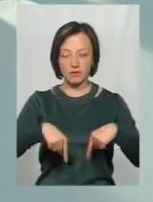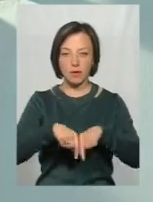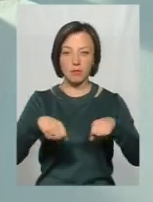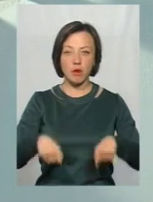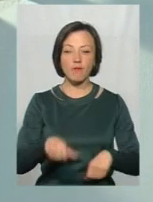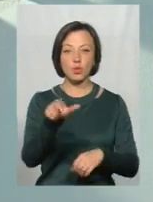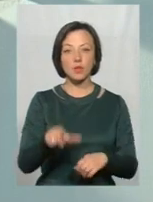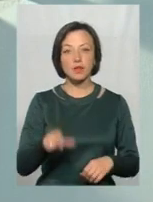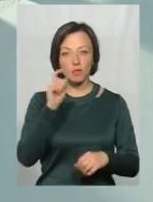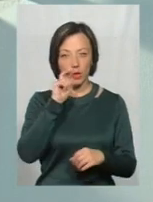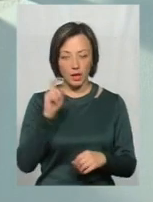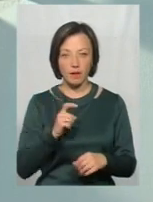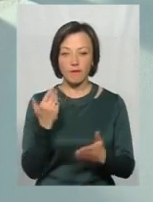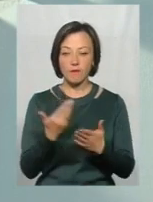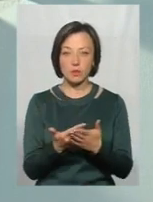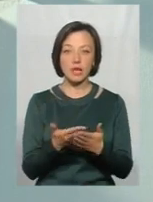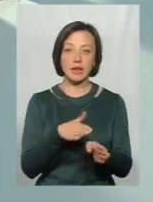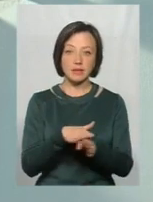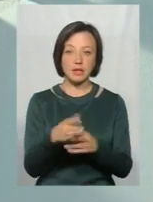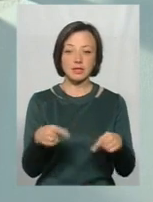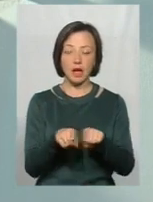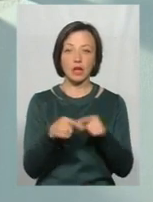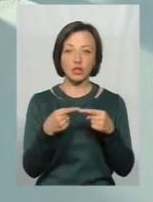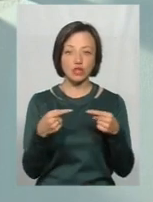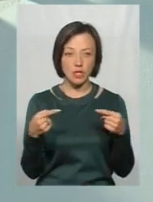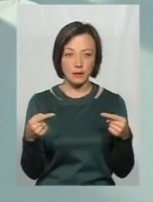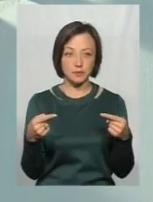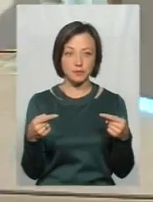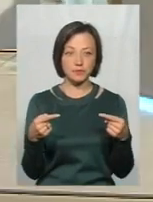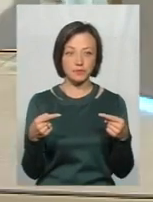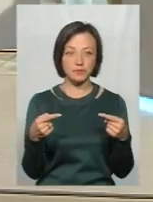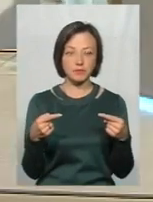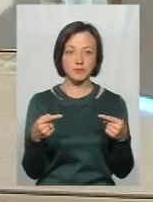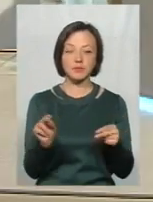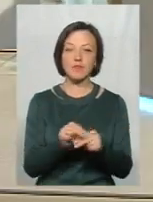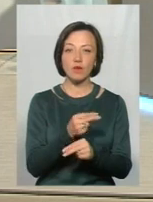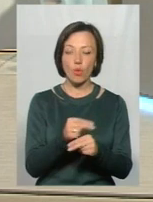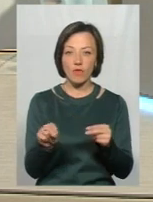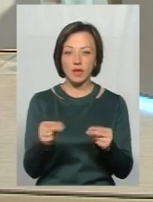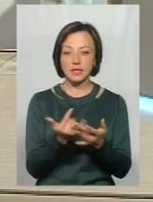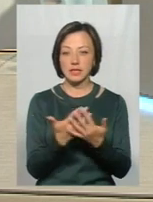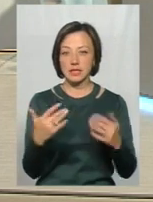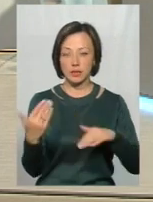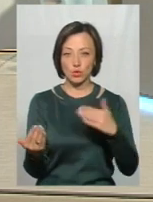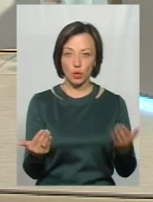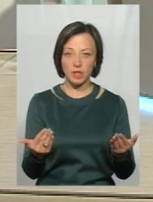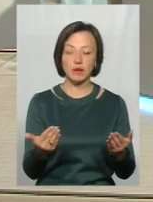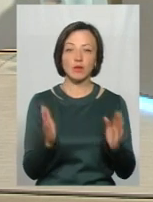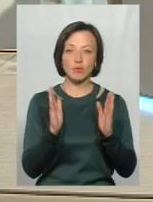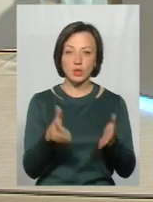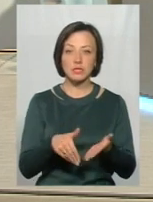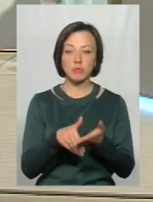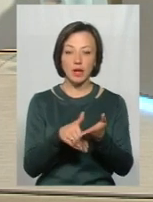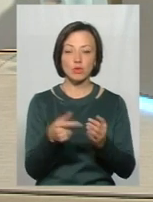людини в Україні. Ось реалізація таких речей, виховання з різних сторін, воно якраз буде